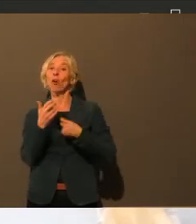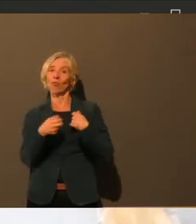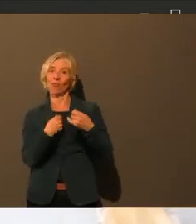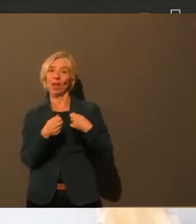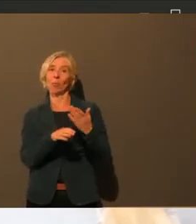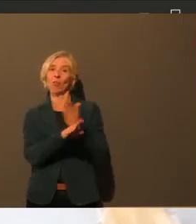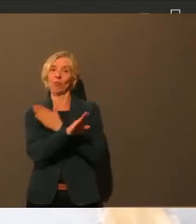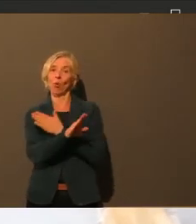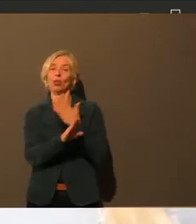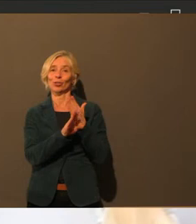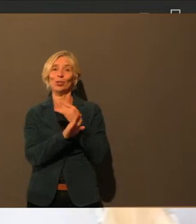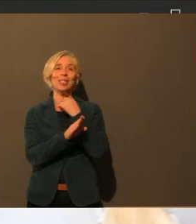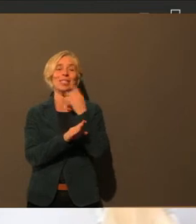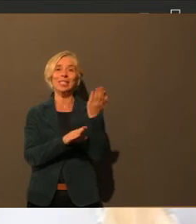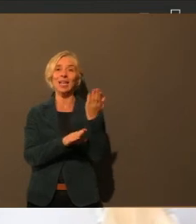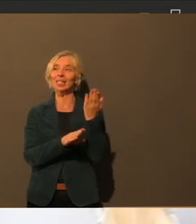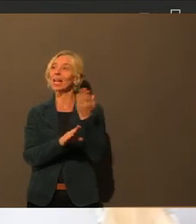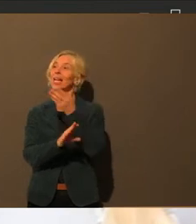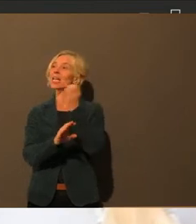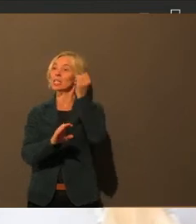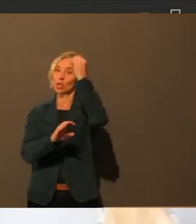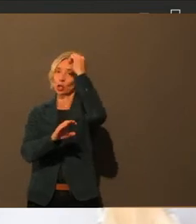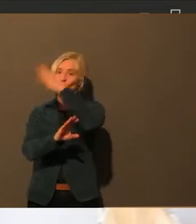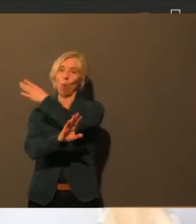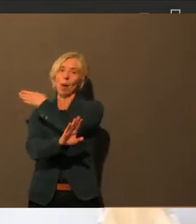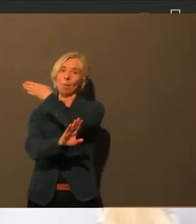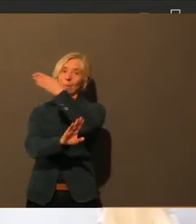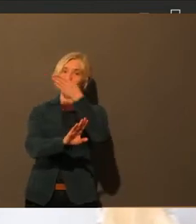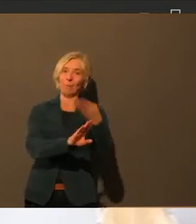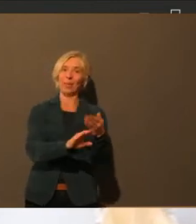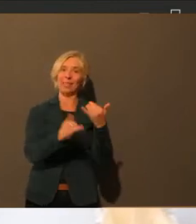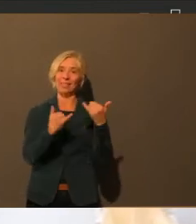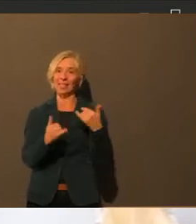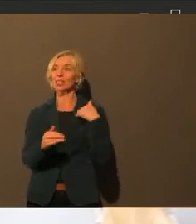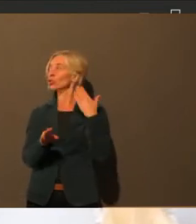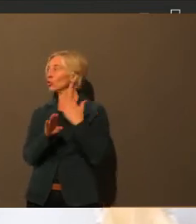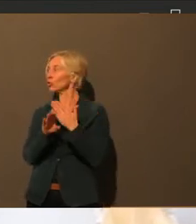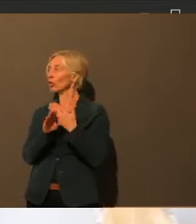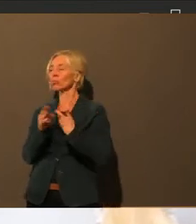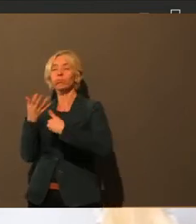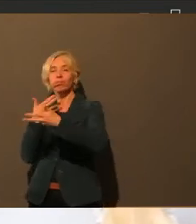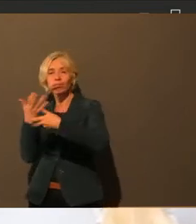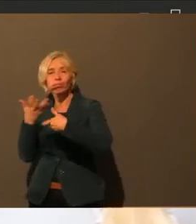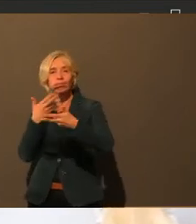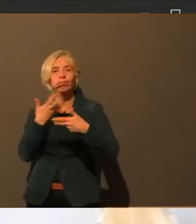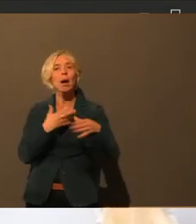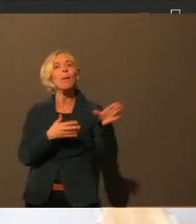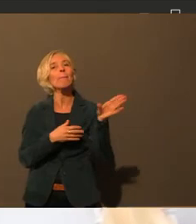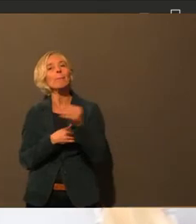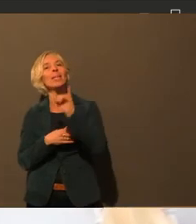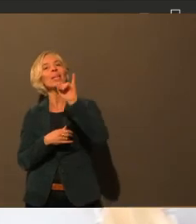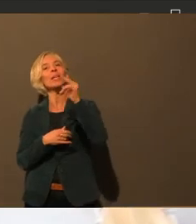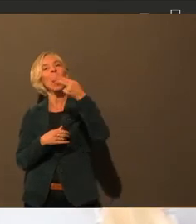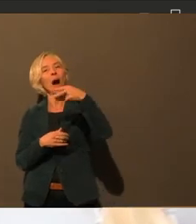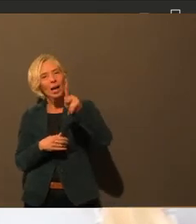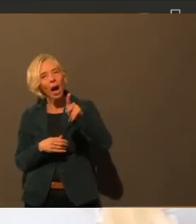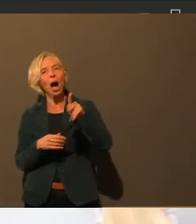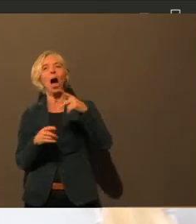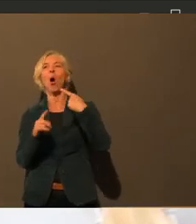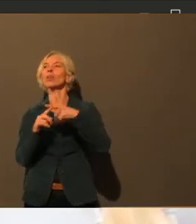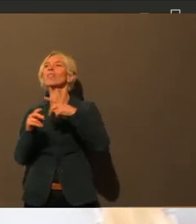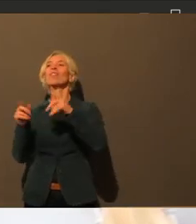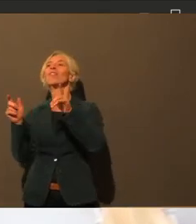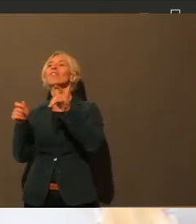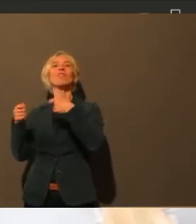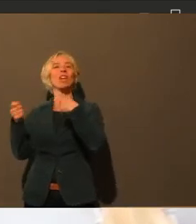im Austausch mit den Wirtschaftsunternehmen und der IHK. Wir haben dankenswerterweise beispielsweise 10.000 Euro